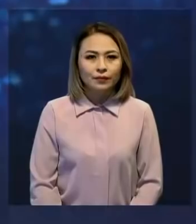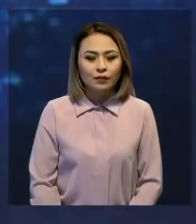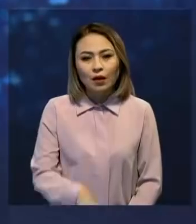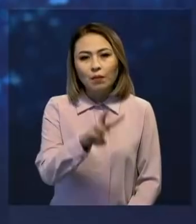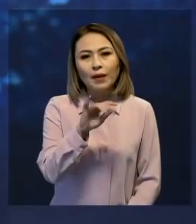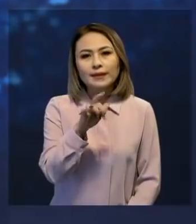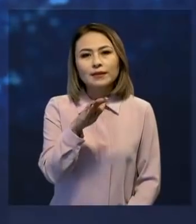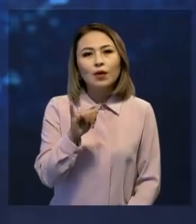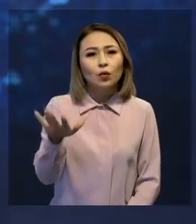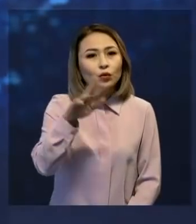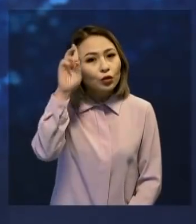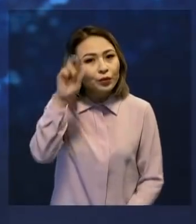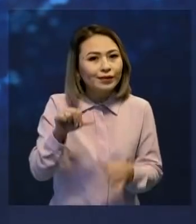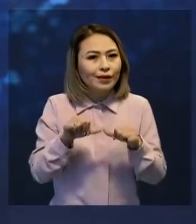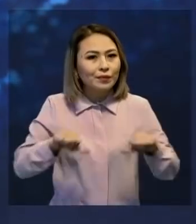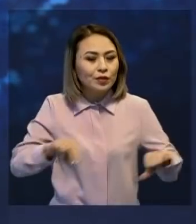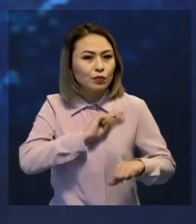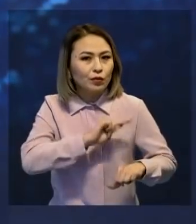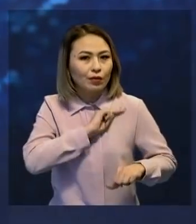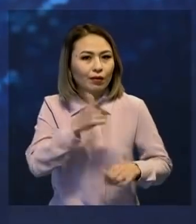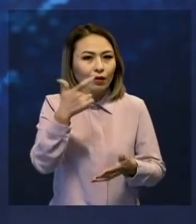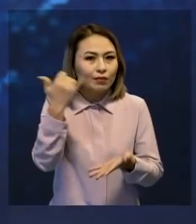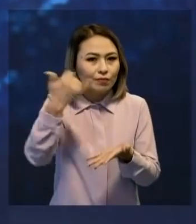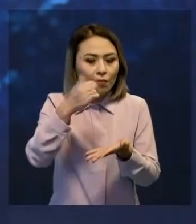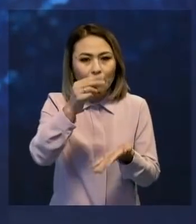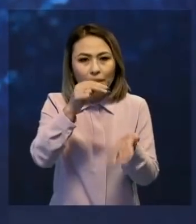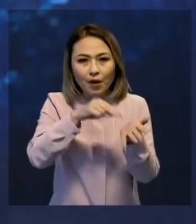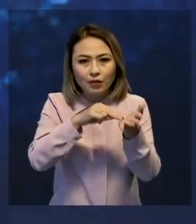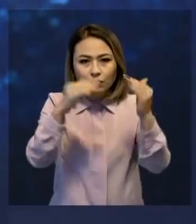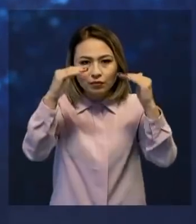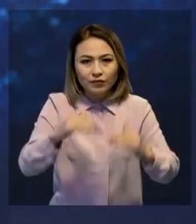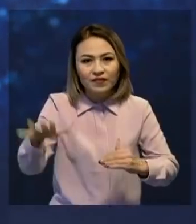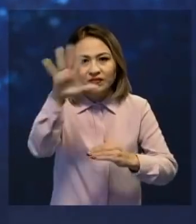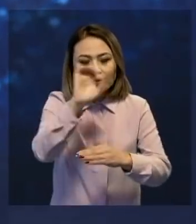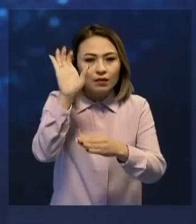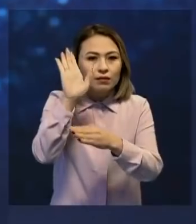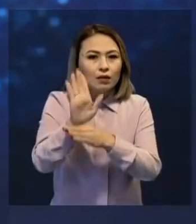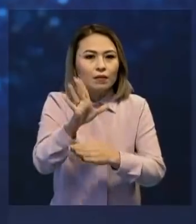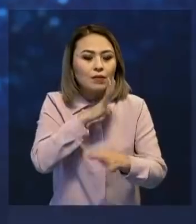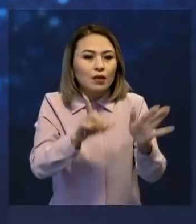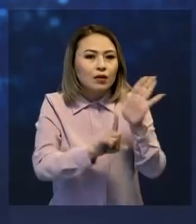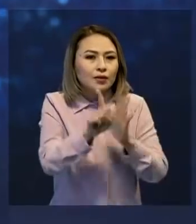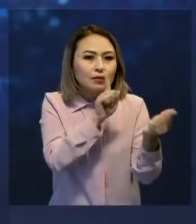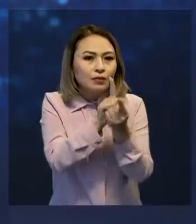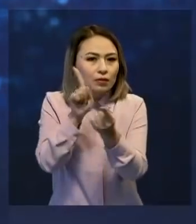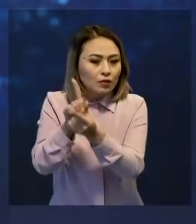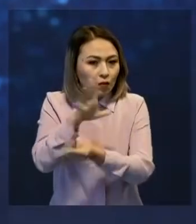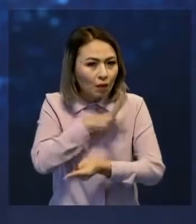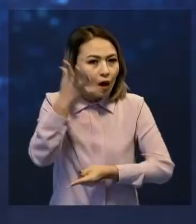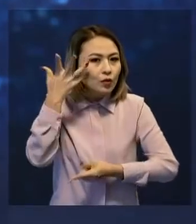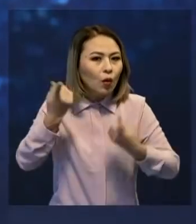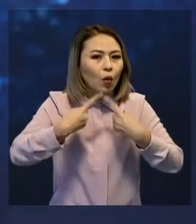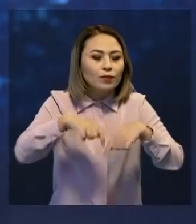Маңғыстауда үкеметтік комиссия мүшелері сұйытылған ғазбағасын төмендетуді талап еткен бастамашыл топпен кездесті.